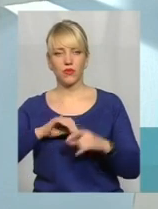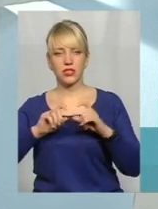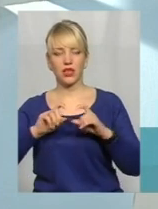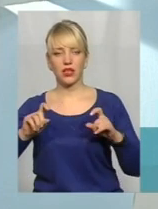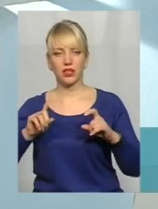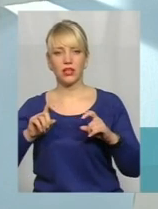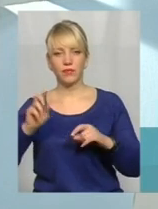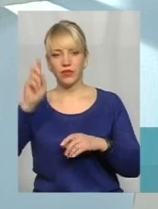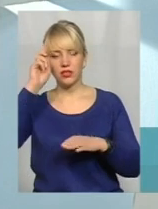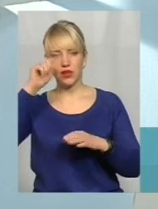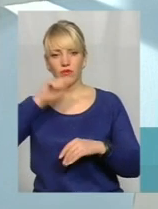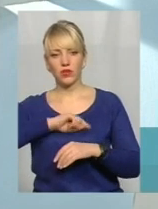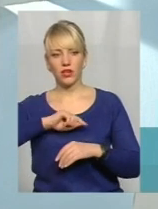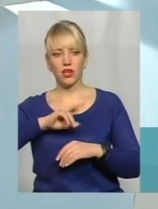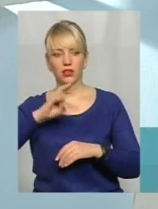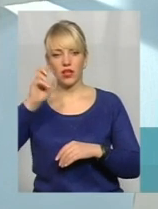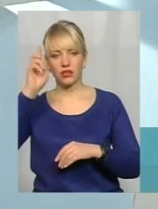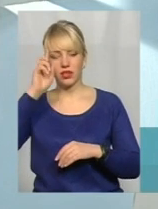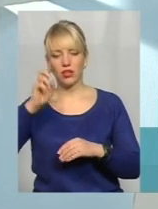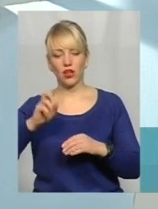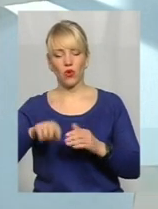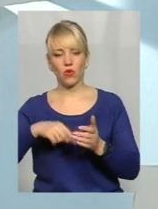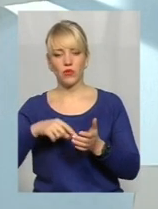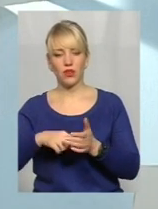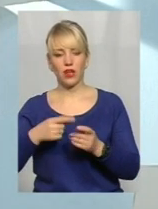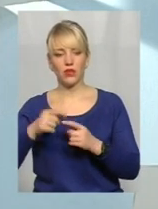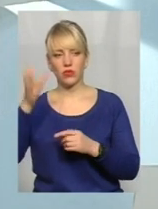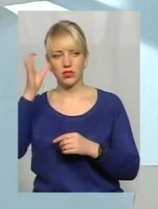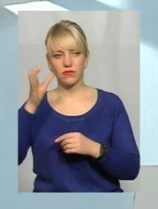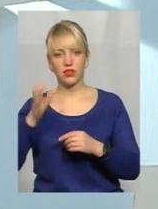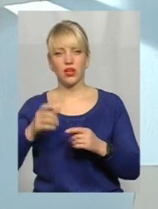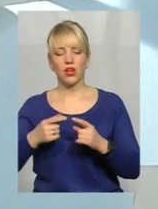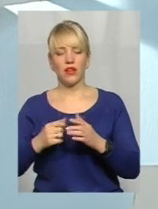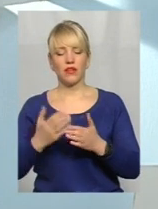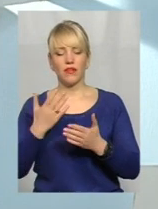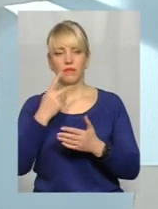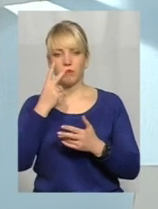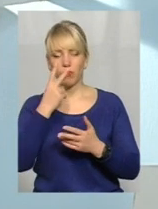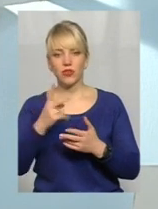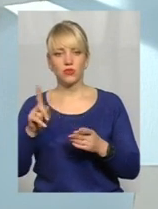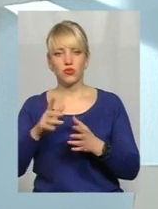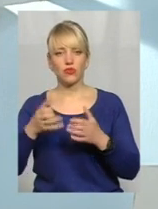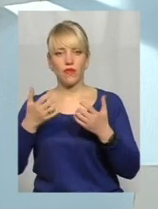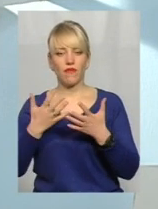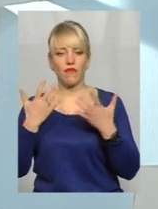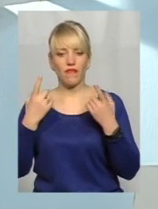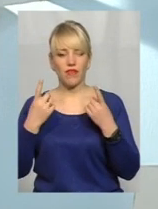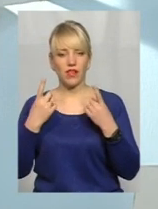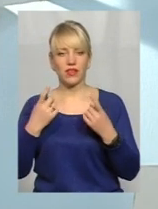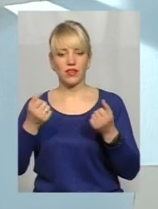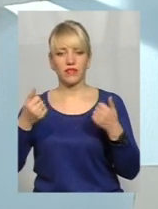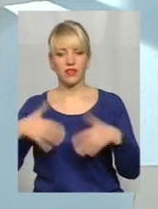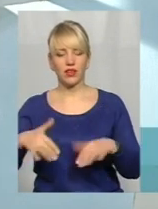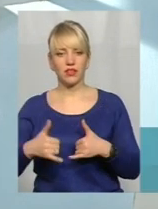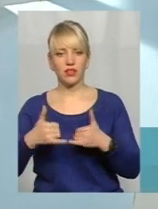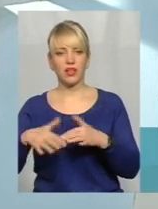державного характеру, тобто на комунальні освітні основи, то ми жахнемося, що це дуже велике втрати для населення, тому що немає там нічого державного,